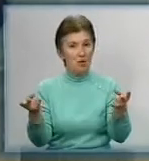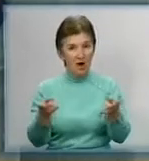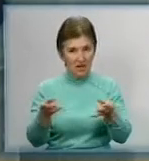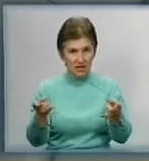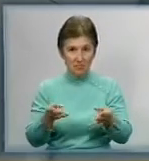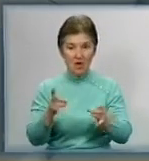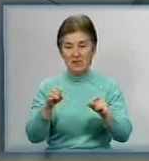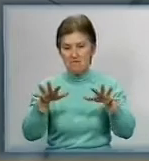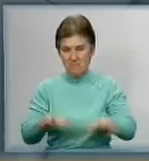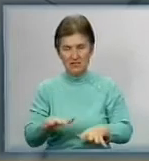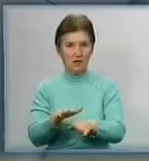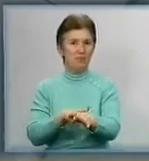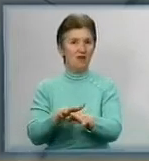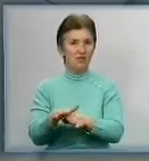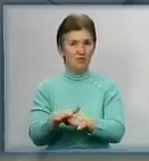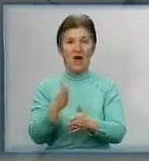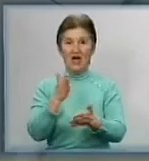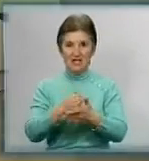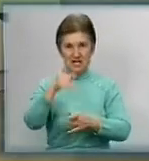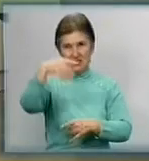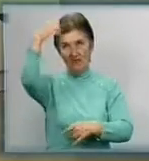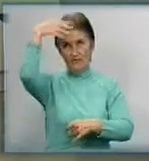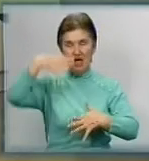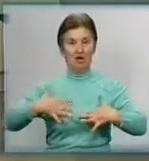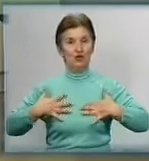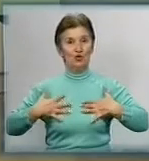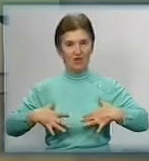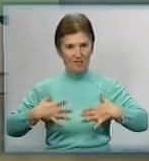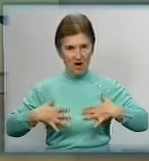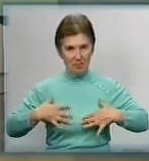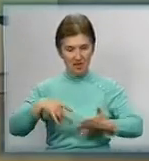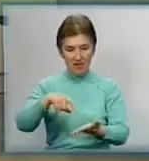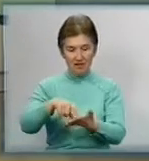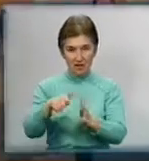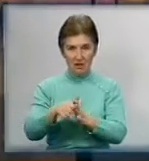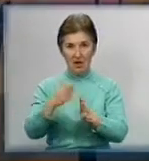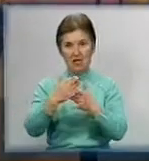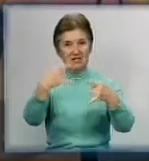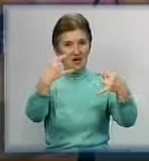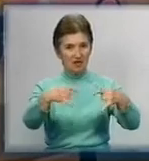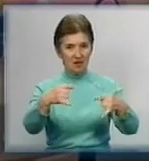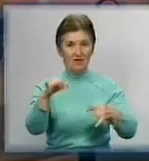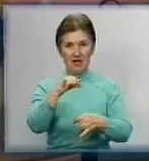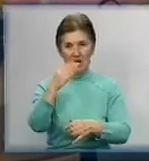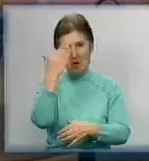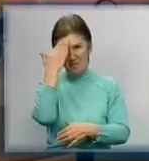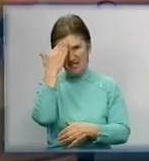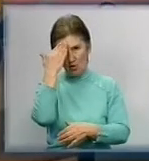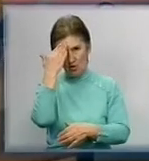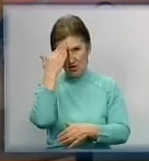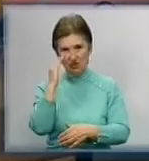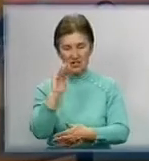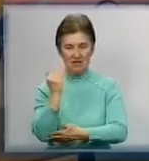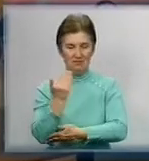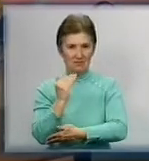У кімнаті є душова кабіна, холодильник, електрочайник і телевізор. Подбали у слідчому ізоляторі і про психологічний стан дитини, яка